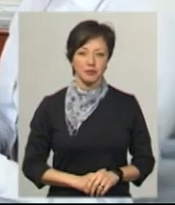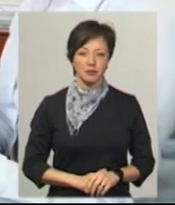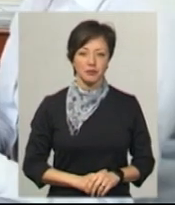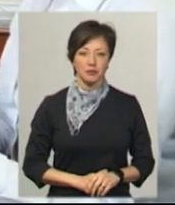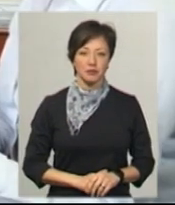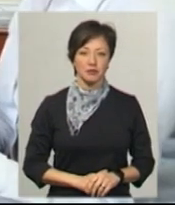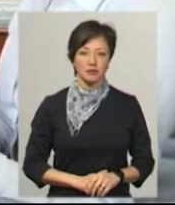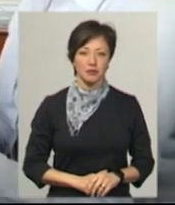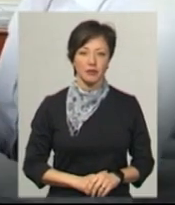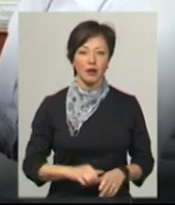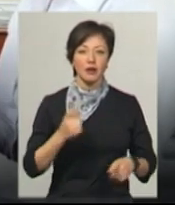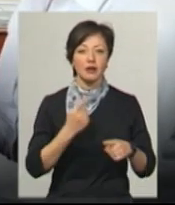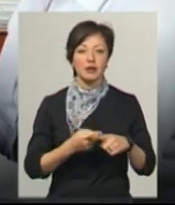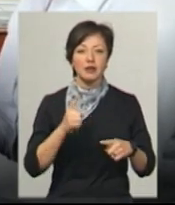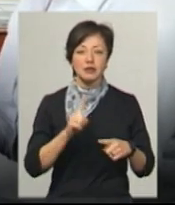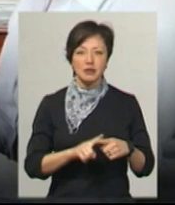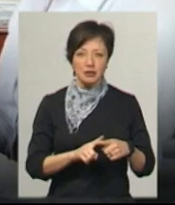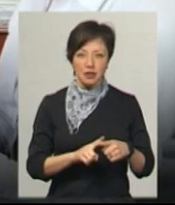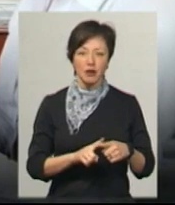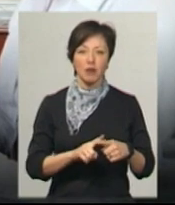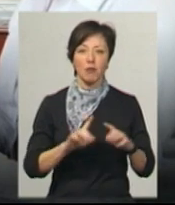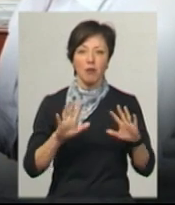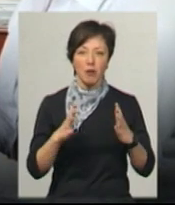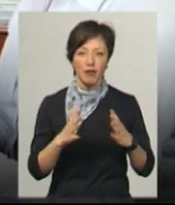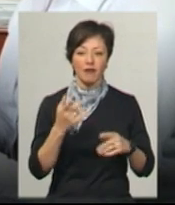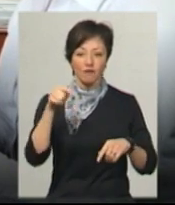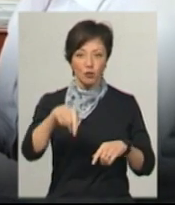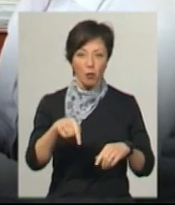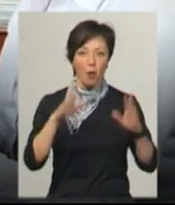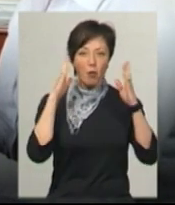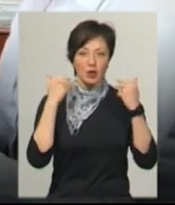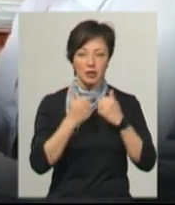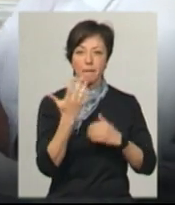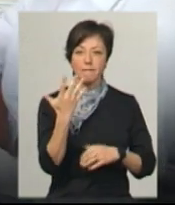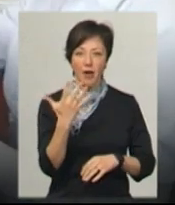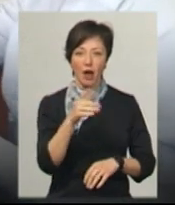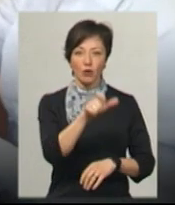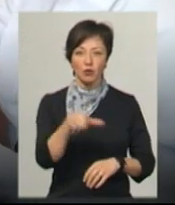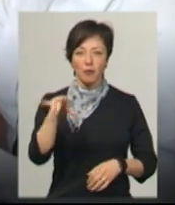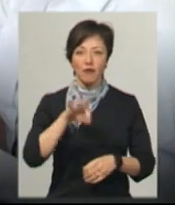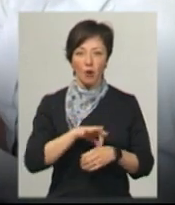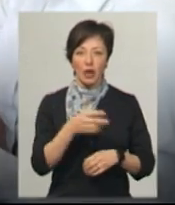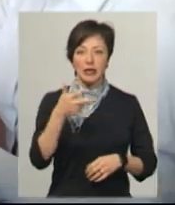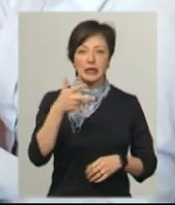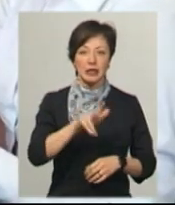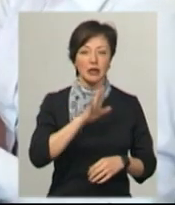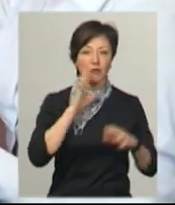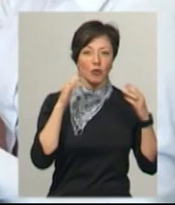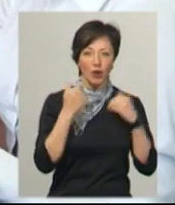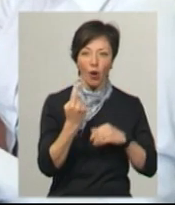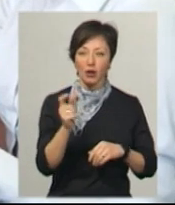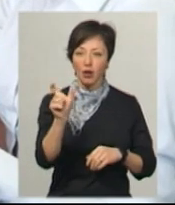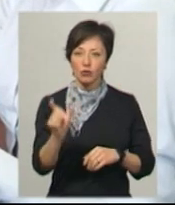У цей момент з цього монастиря є хворих п'ять осіб. З них це три монахині. Одна